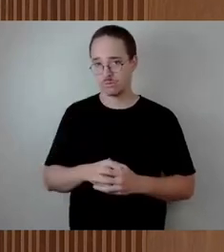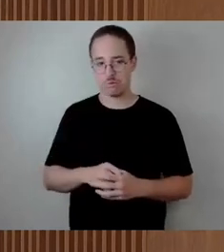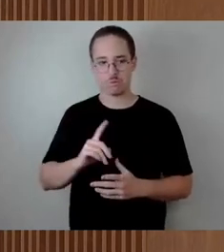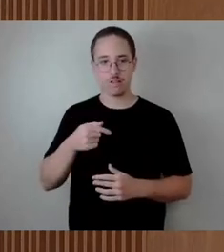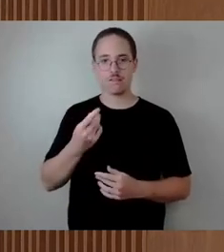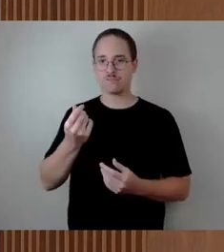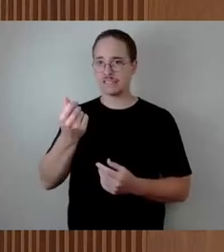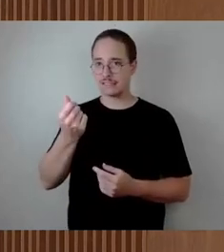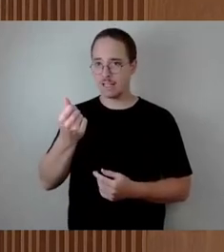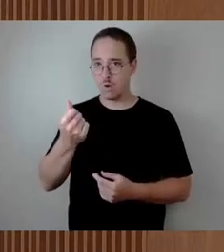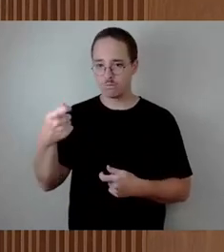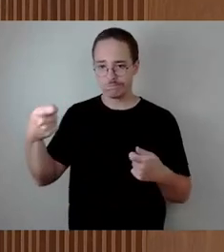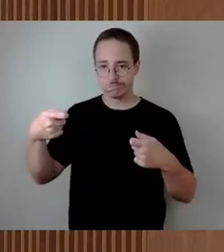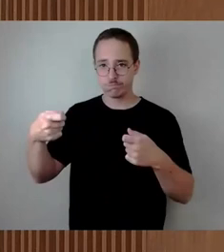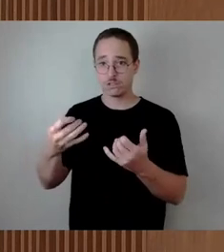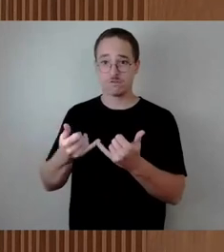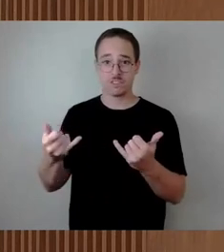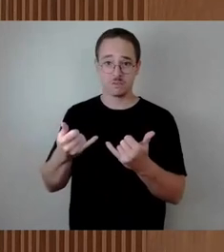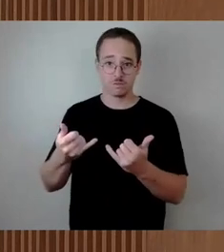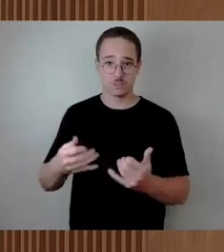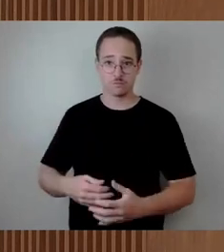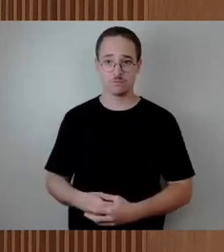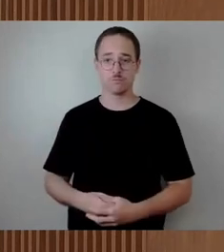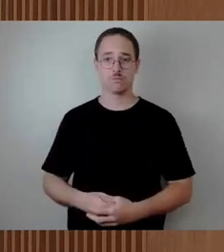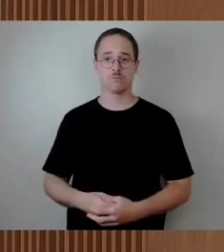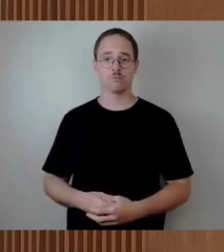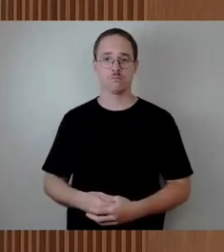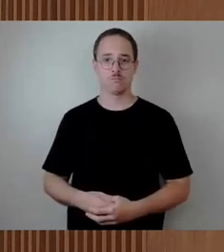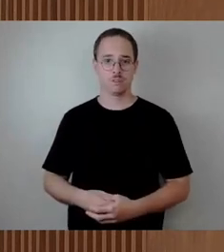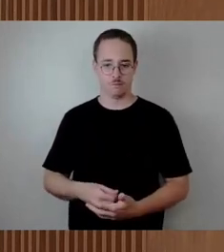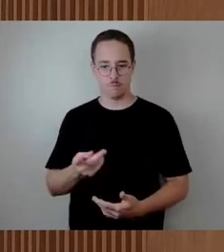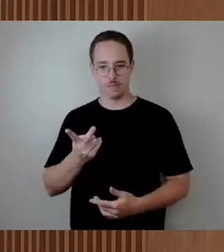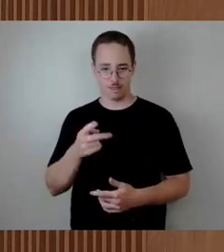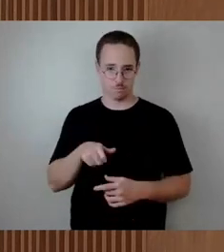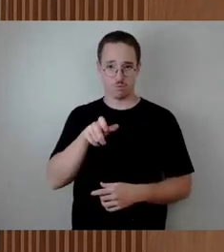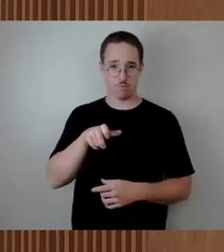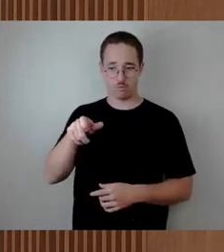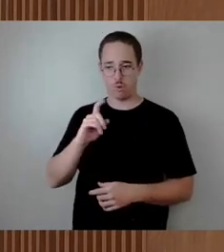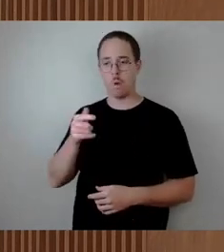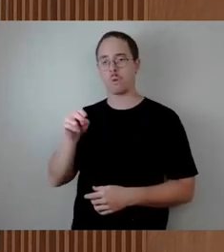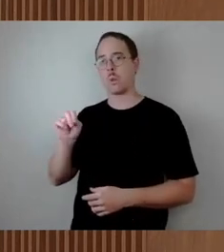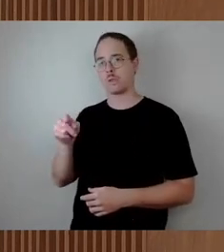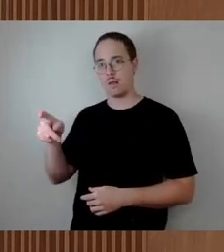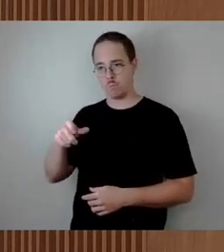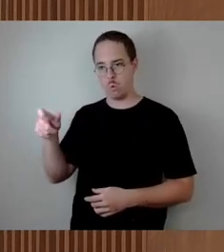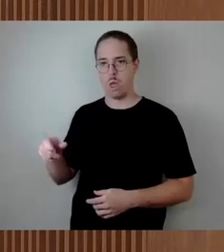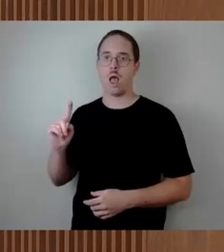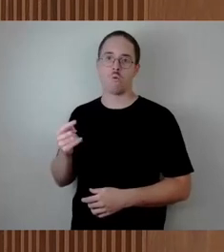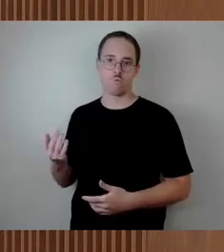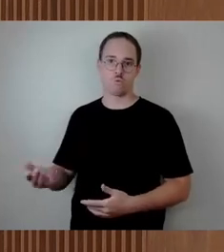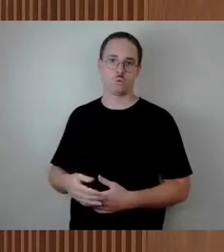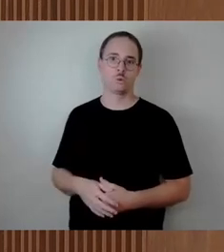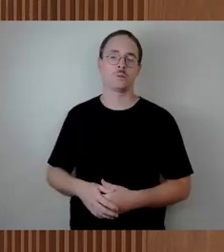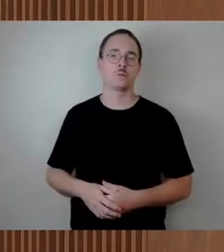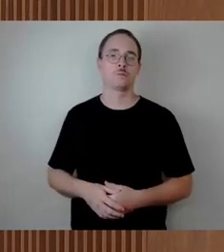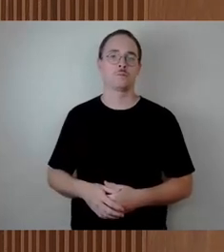für diese beiden Brücken und natürlich für die Nossnerbrücke, da genau dieselbe Frage. Und eine möchte ich gerne noch hinten heranschieben, wenn ich darf,